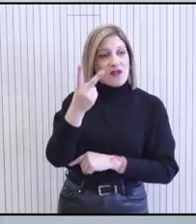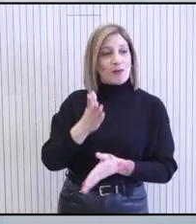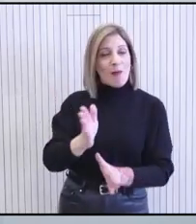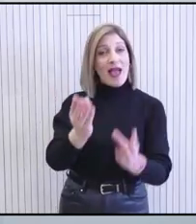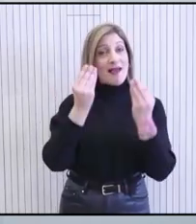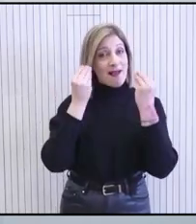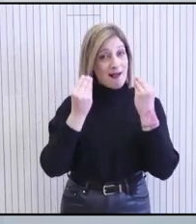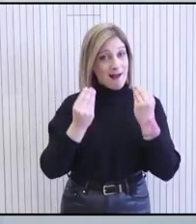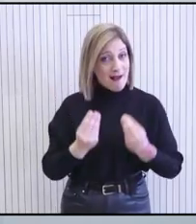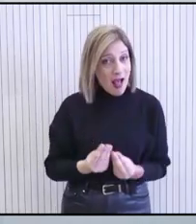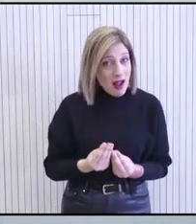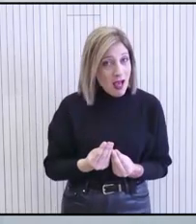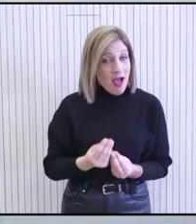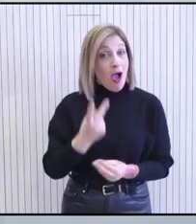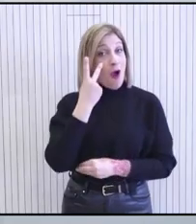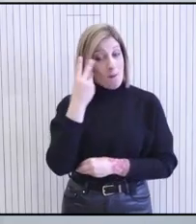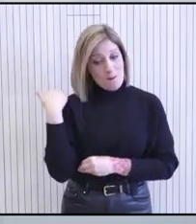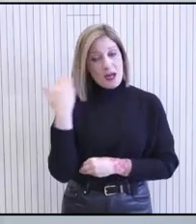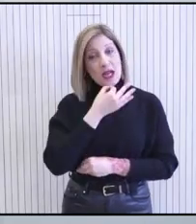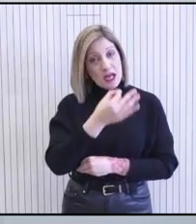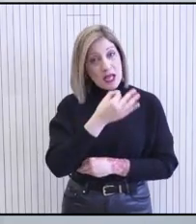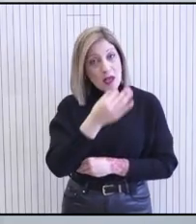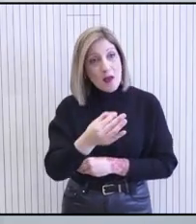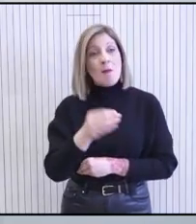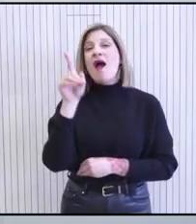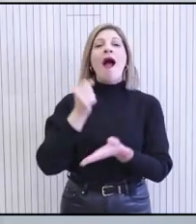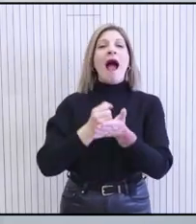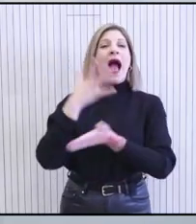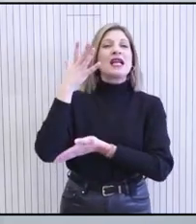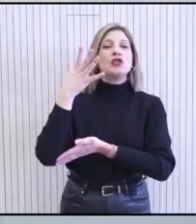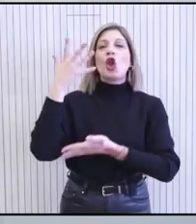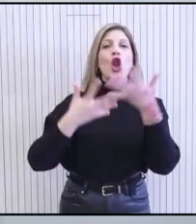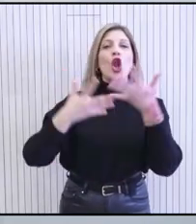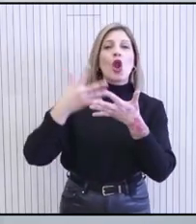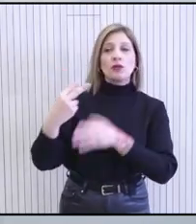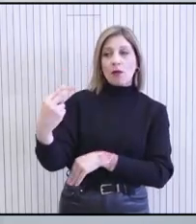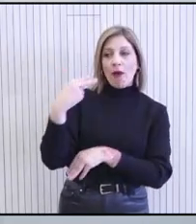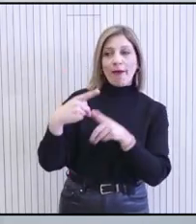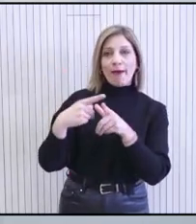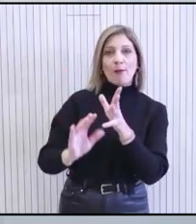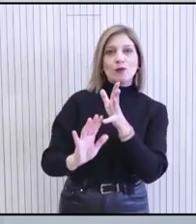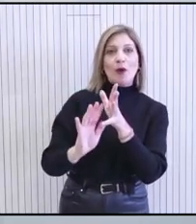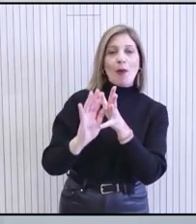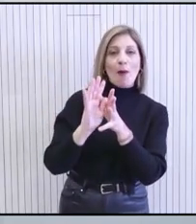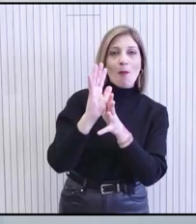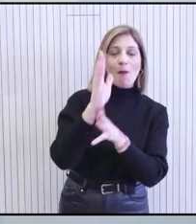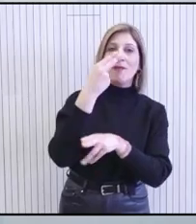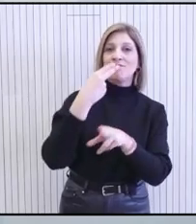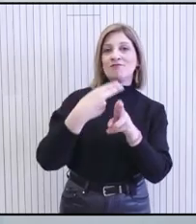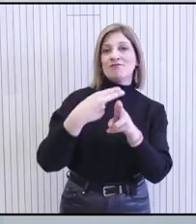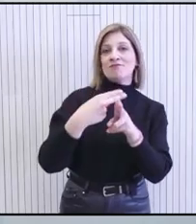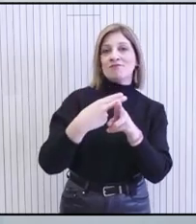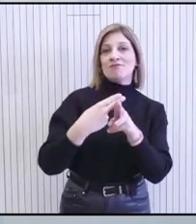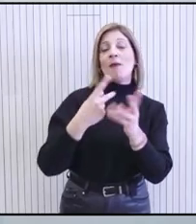Έχουμε ήδη αναφέρει τις αξιολογήσεις των ξενωνικών αξιολόγησης και στην ανωδική πορεία που βρίσκεται η χώρα μας και θα